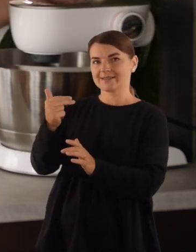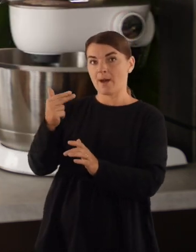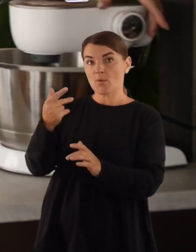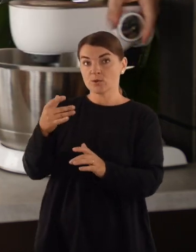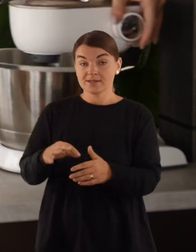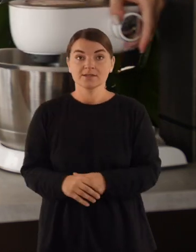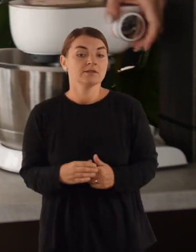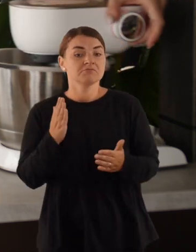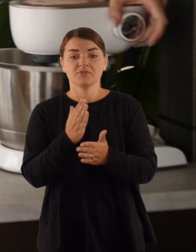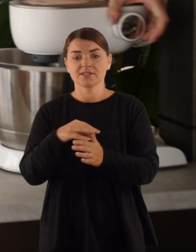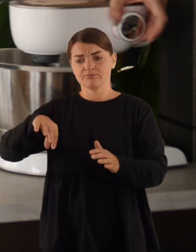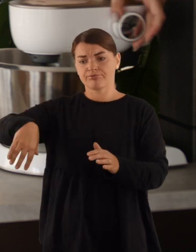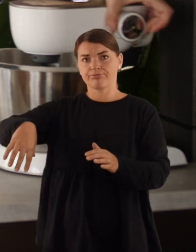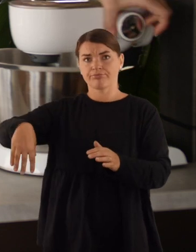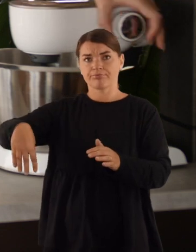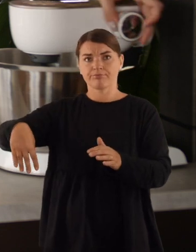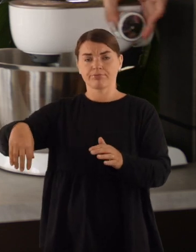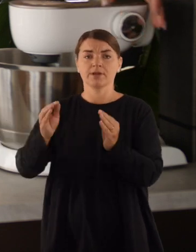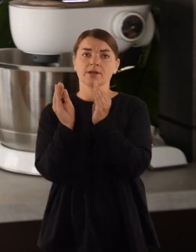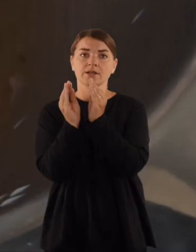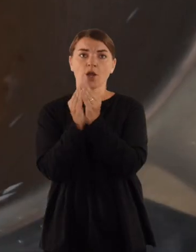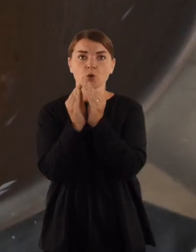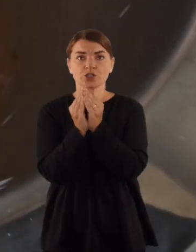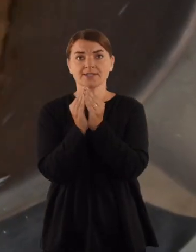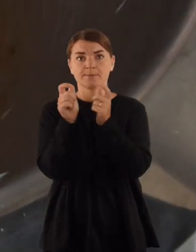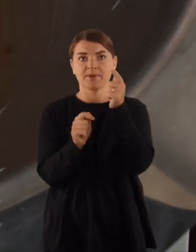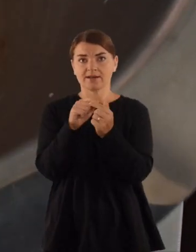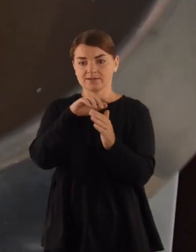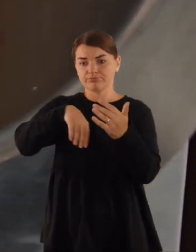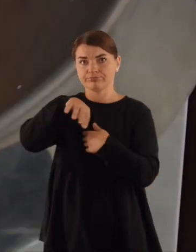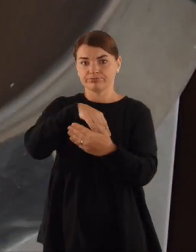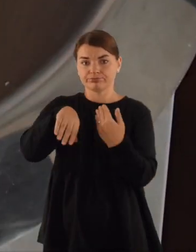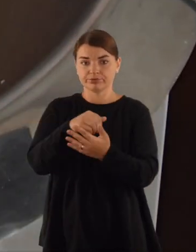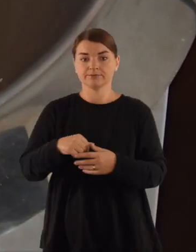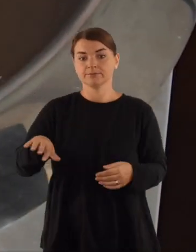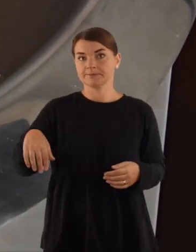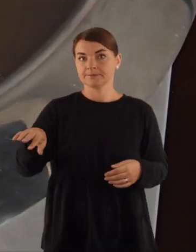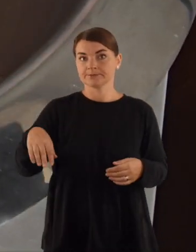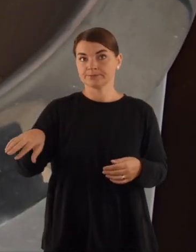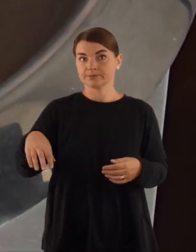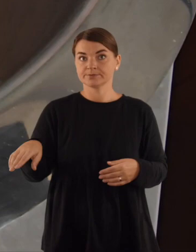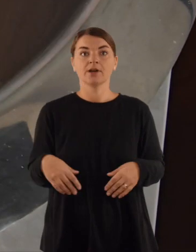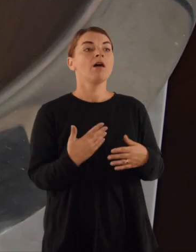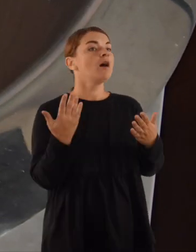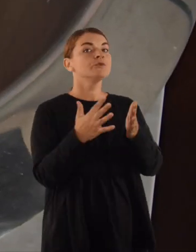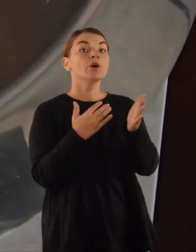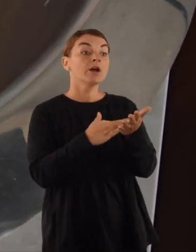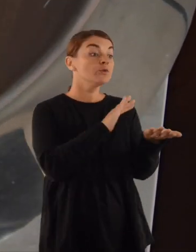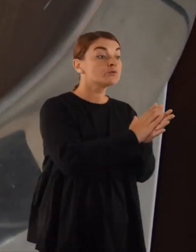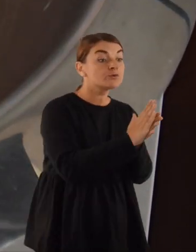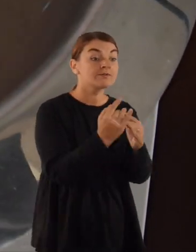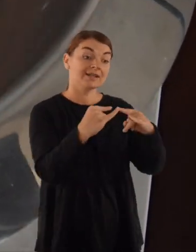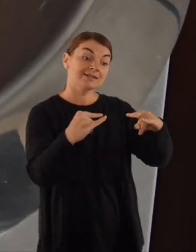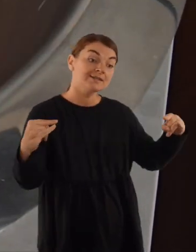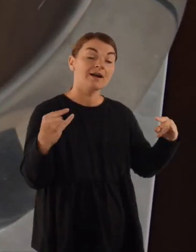Ir tiesiog trumpai paplakų, kad kiaušiniai su pieno gerai susiplaktų. Kolo aparatas dirbo, Liuciną išnaudojo laiką, susitvarkė